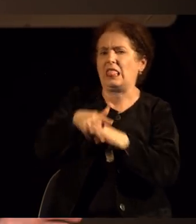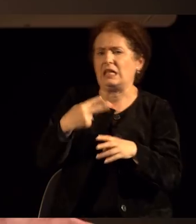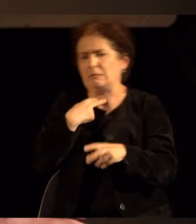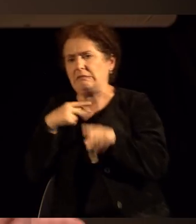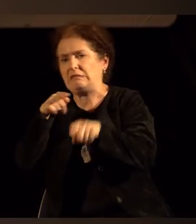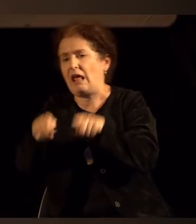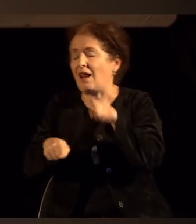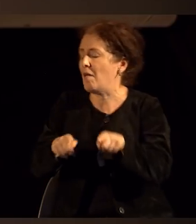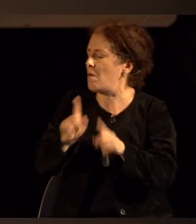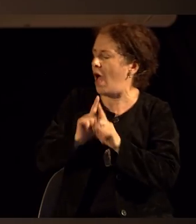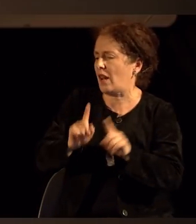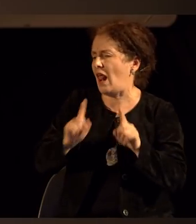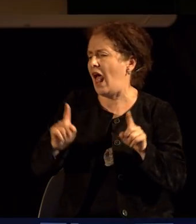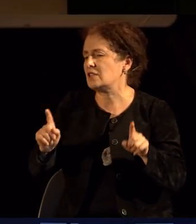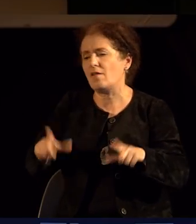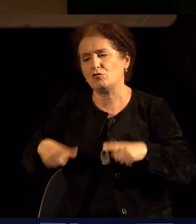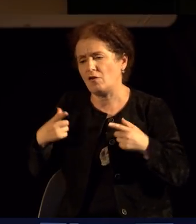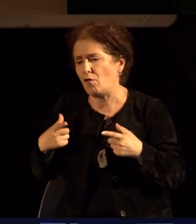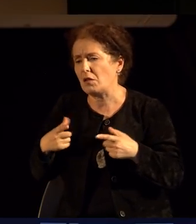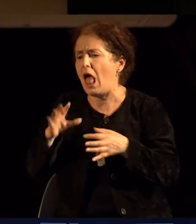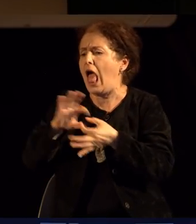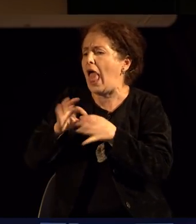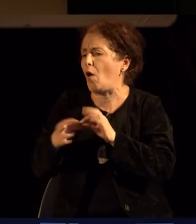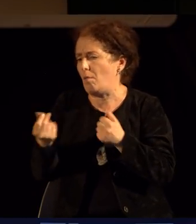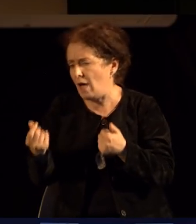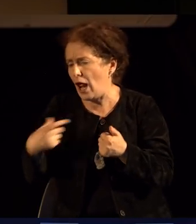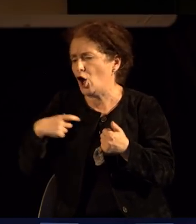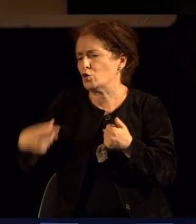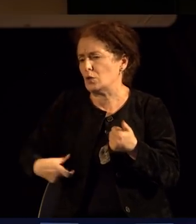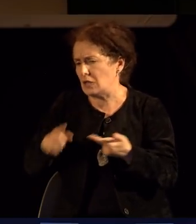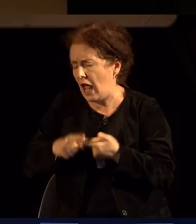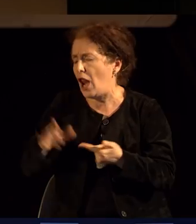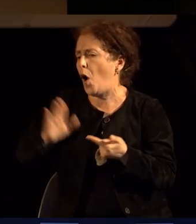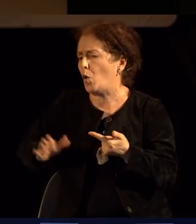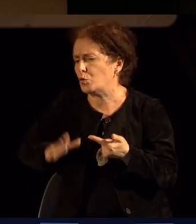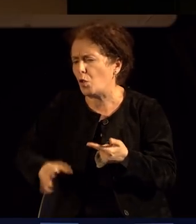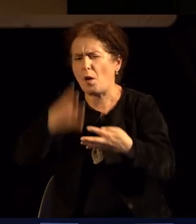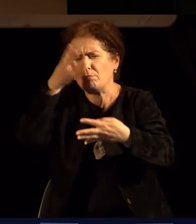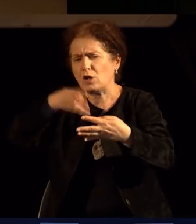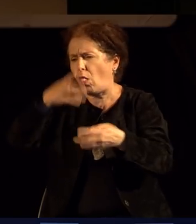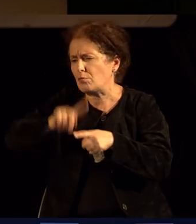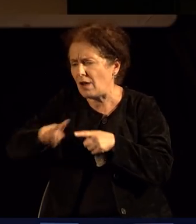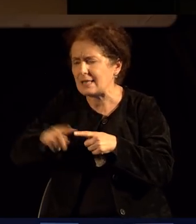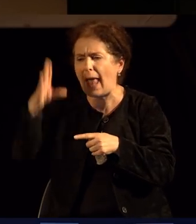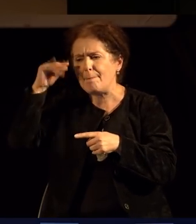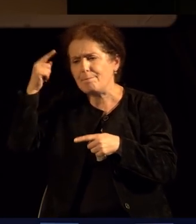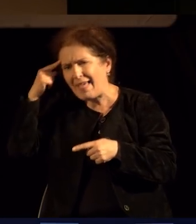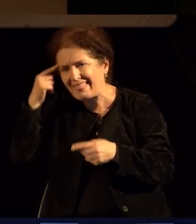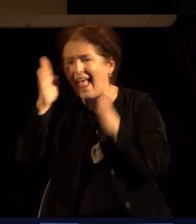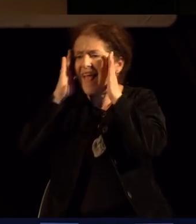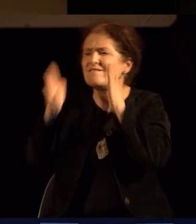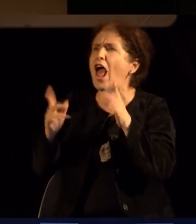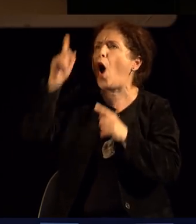од секаков карактер, од економски, социален, културолошки, психолошки, ментален, верски,